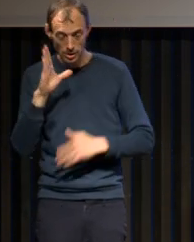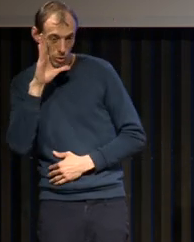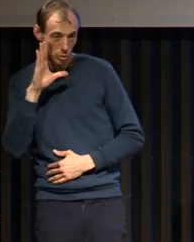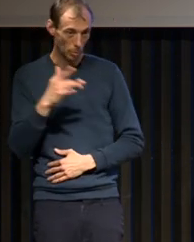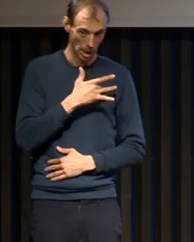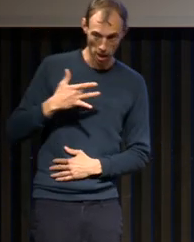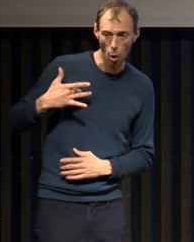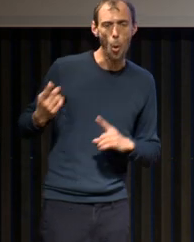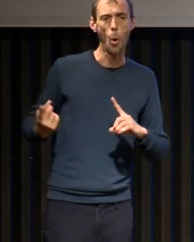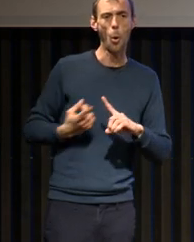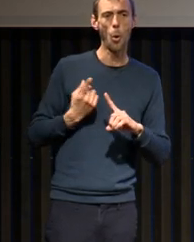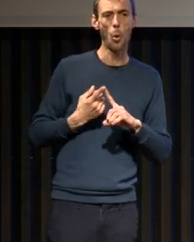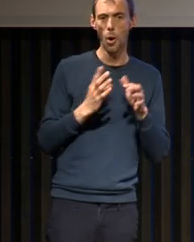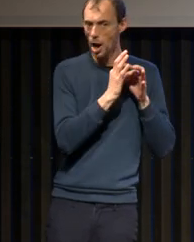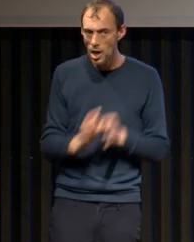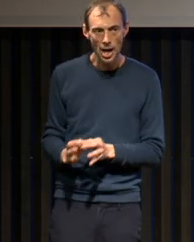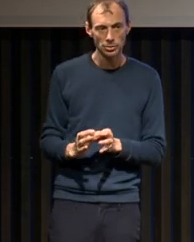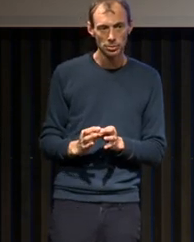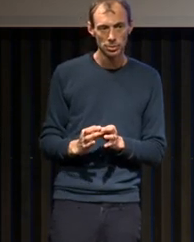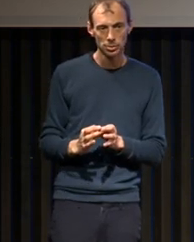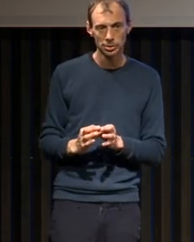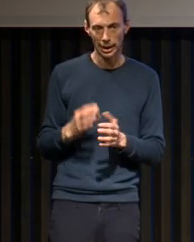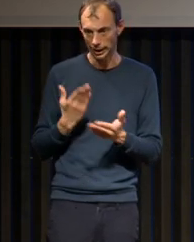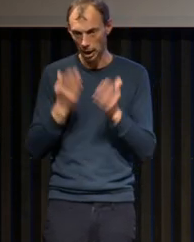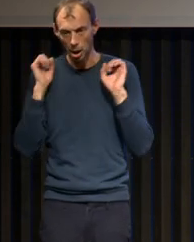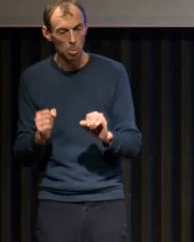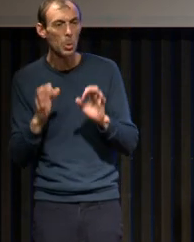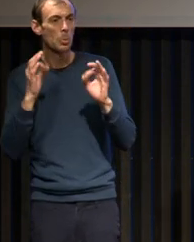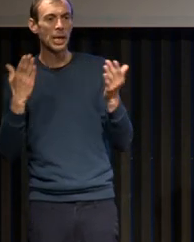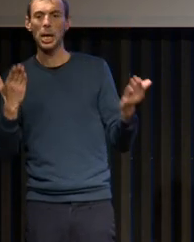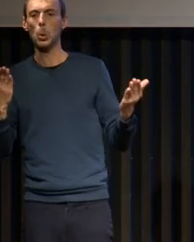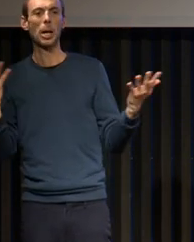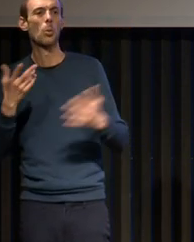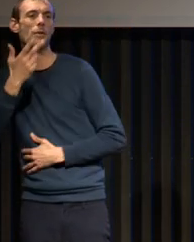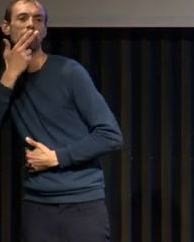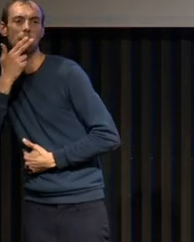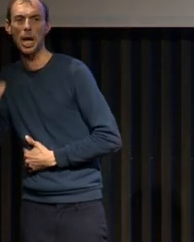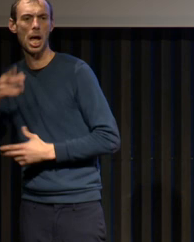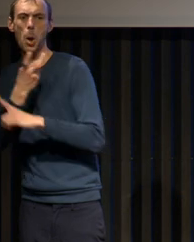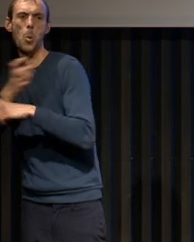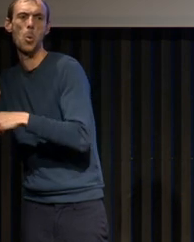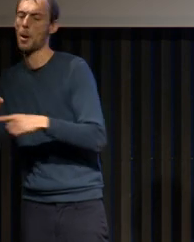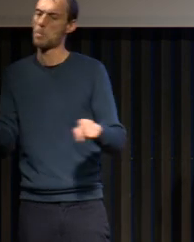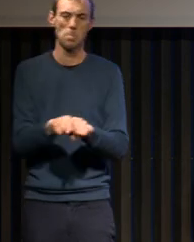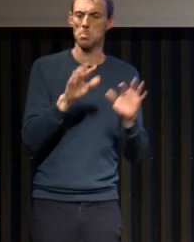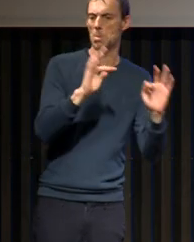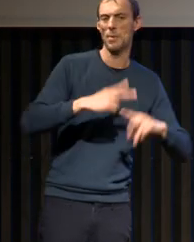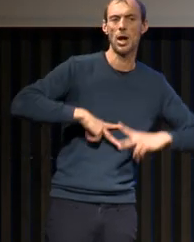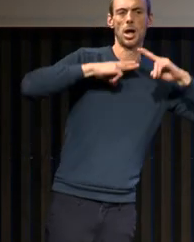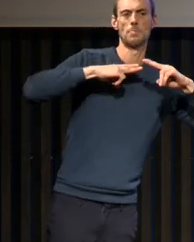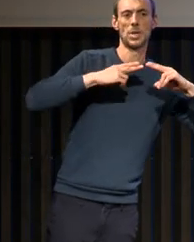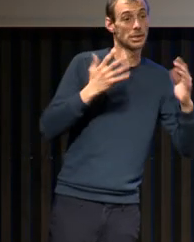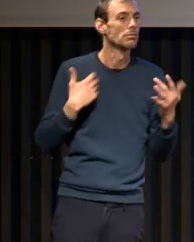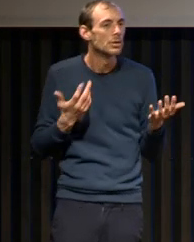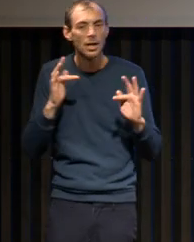société. Un impact qui rivalise avec celui du tabagisme qui avait été identifié quelques années au péral et que les médecins avaient réussi à